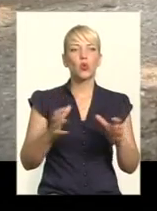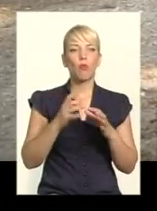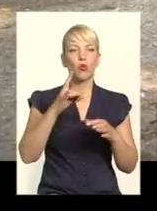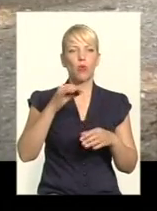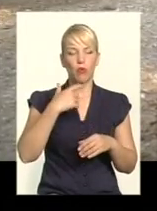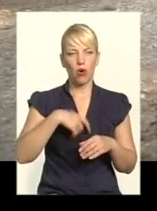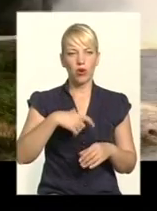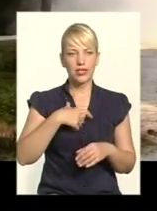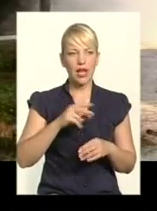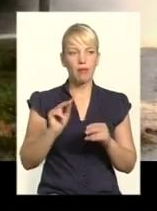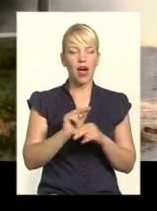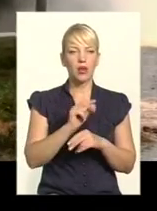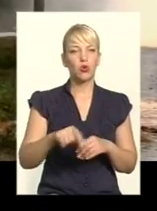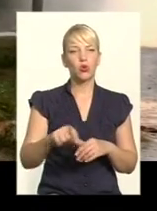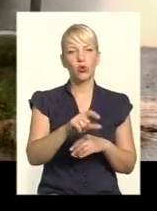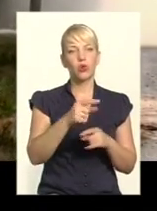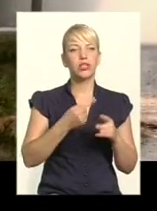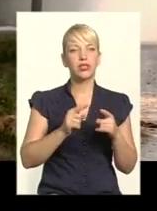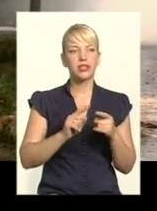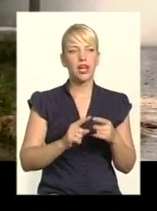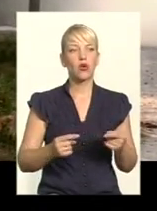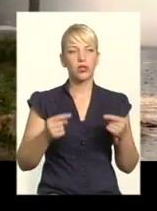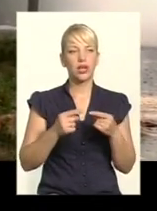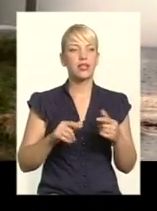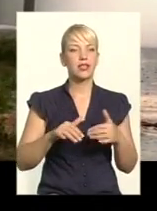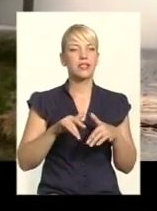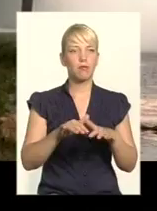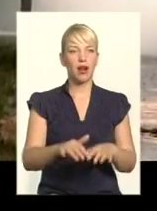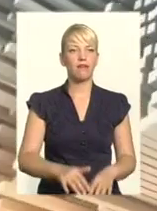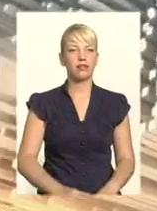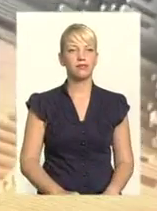частинка конкретних справ, які вже роками робляться на теренах Поділля.